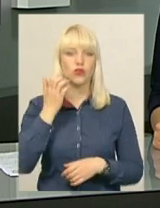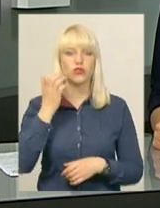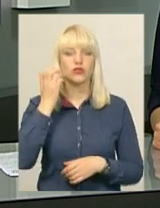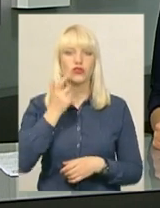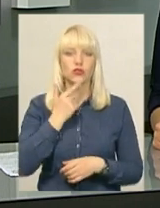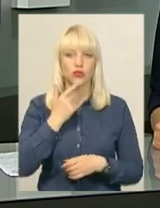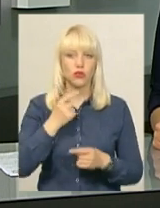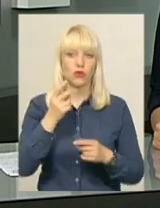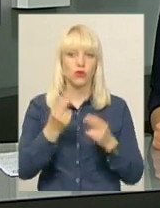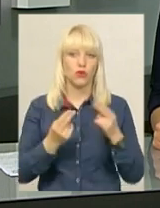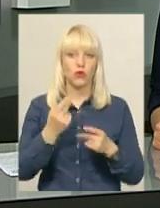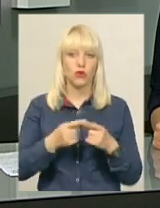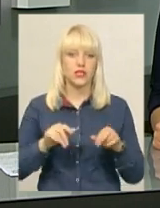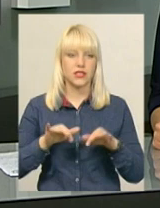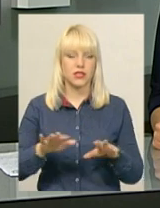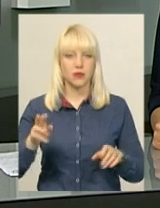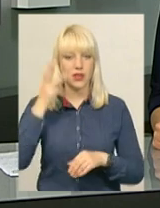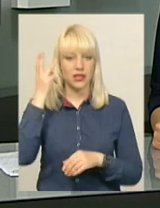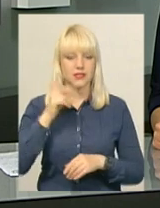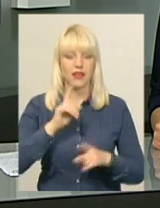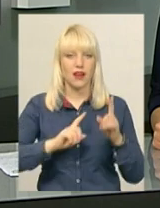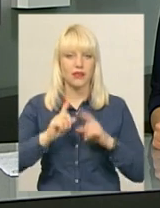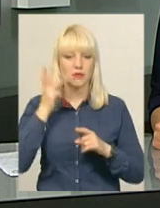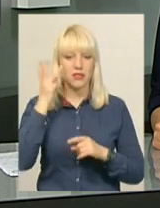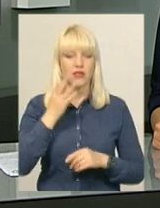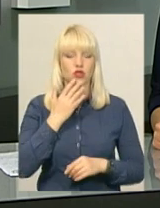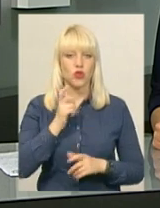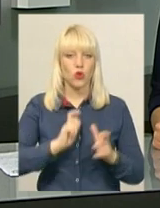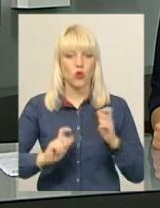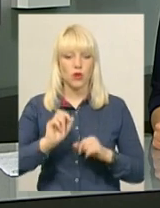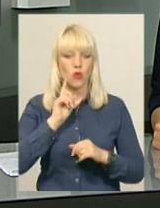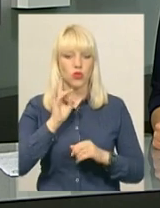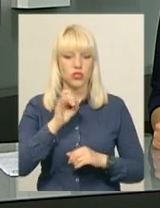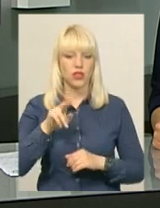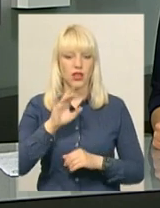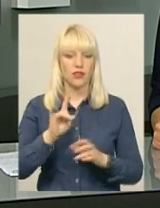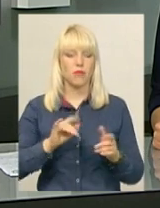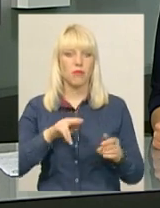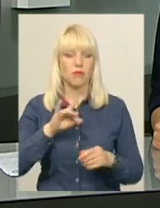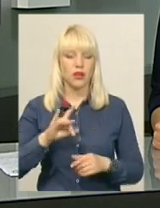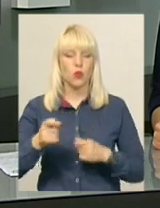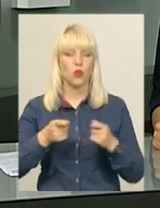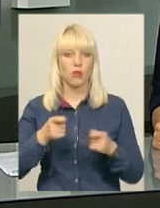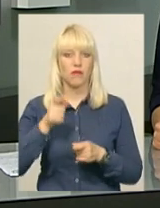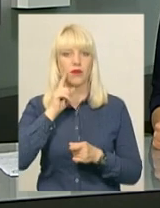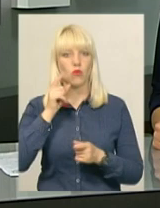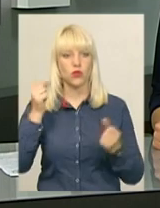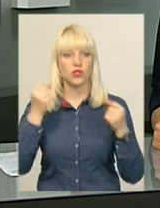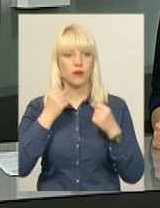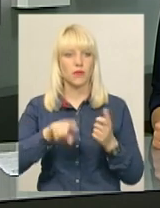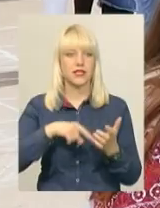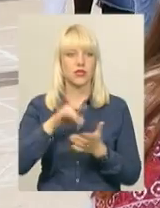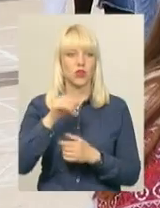організували студентська рада Хмельницького національного університету та молодіжна громадська рада при управлінні молоді та спорту міської ради.